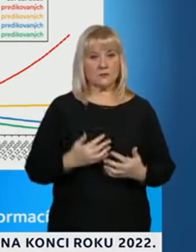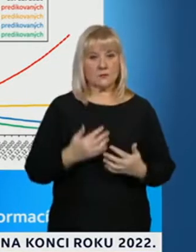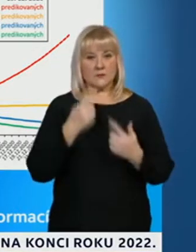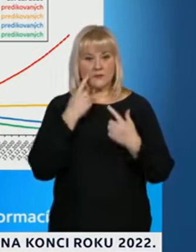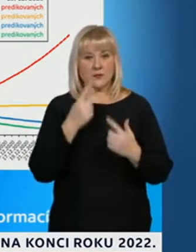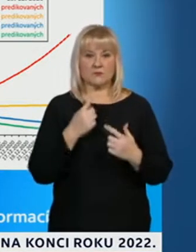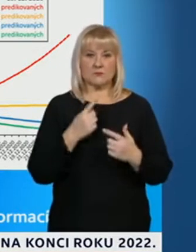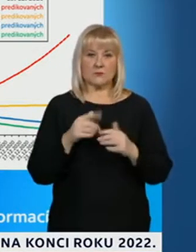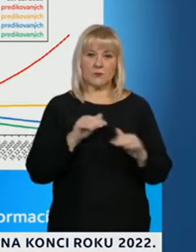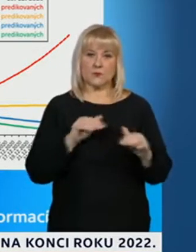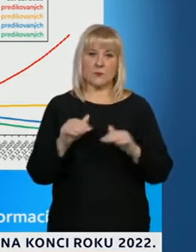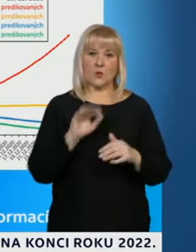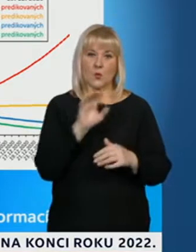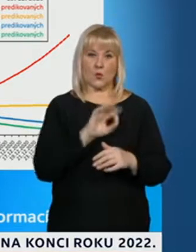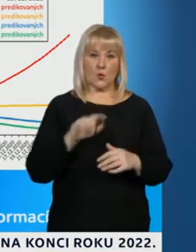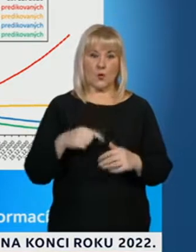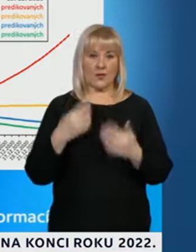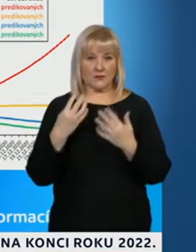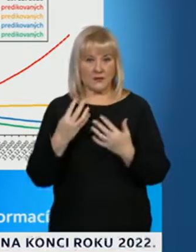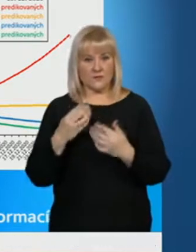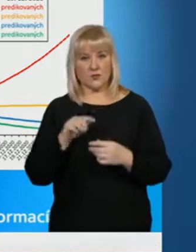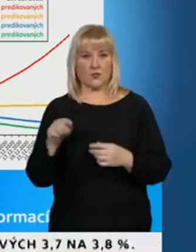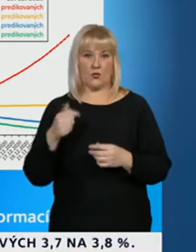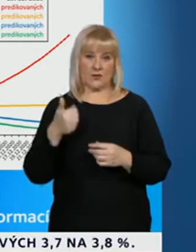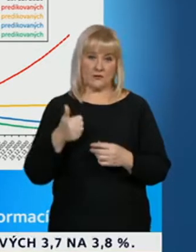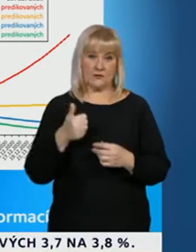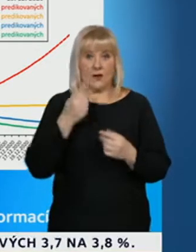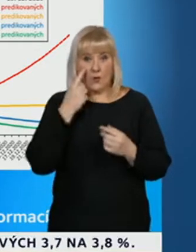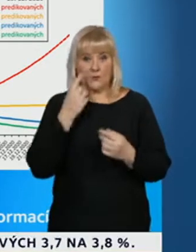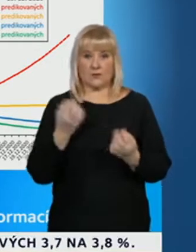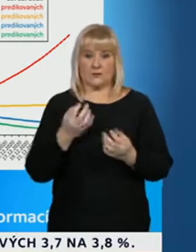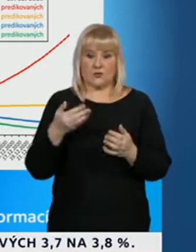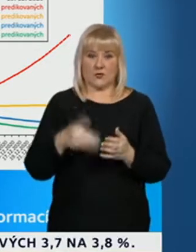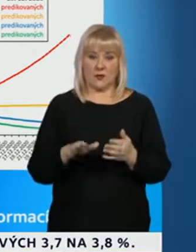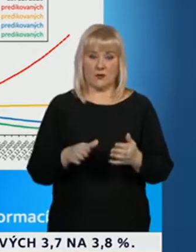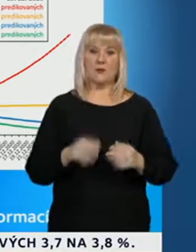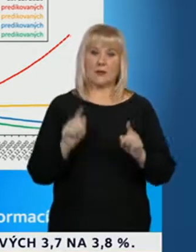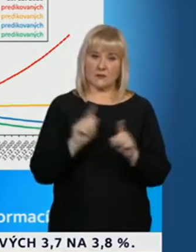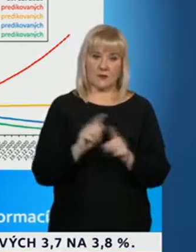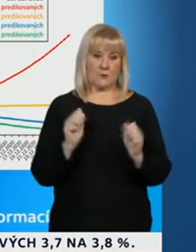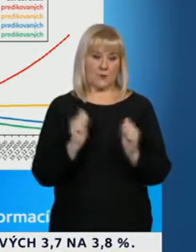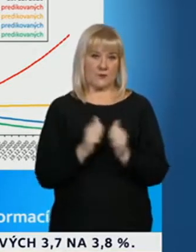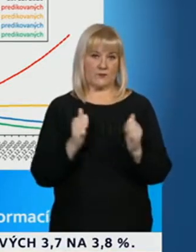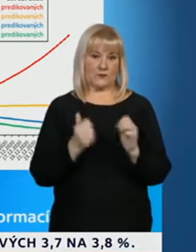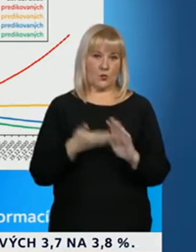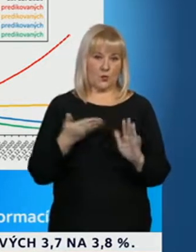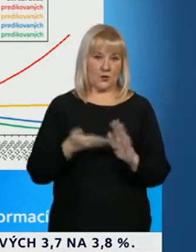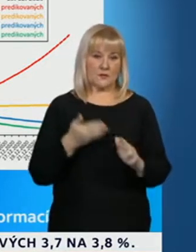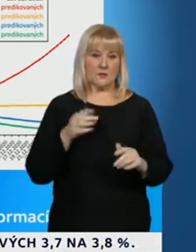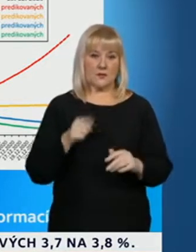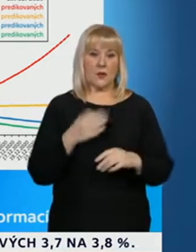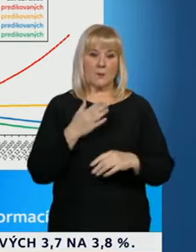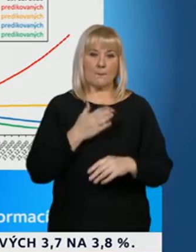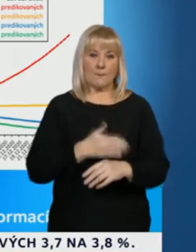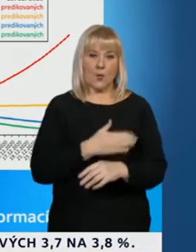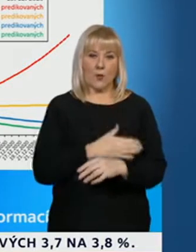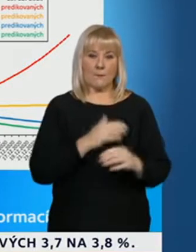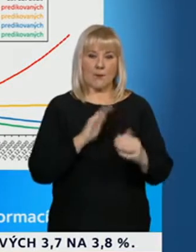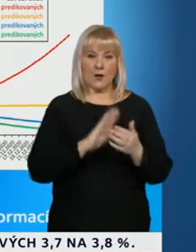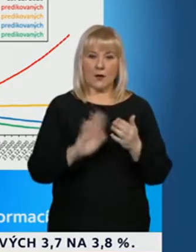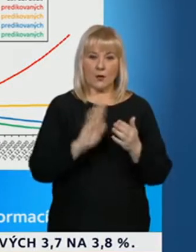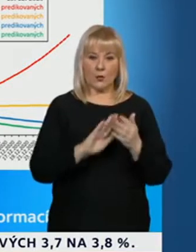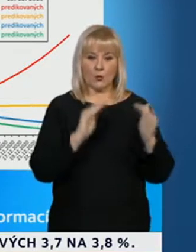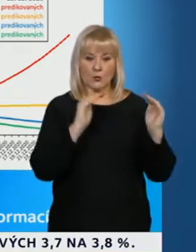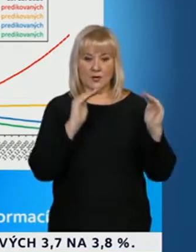spíš na hodnotu mezi 0,9 a 1 a uvidíme, co to bude dělat dál. Určitě to potvrzuje ten fakt, že to zpomalování není nijak zvláště